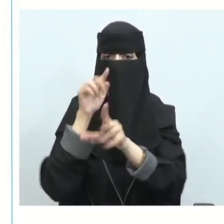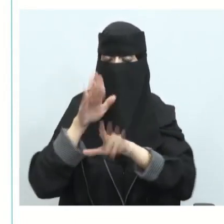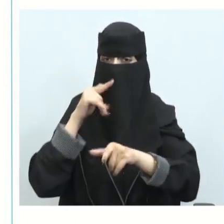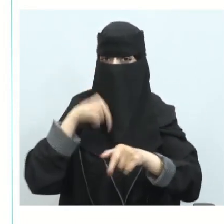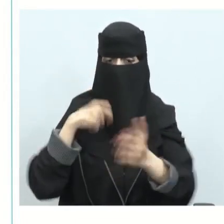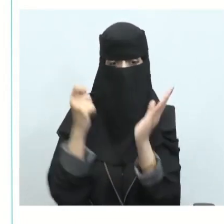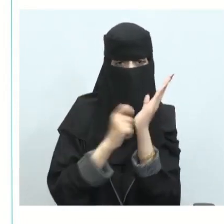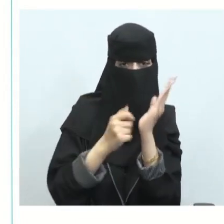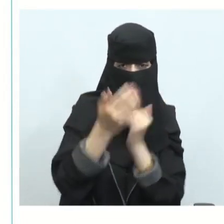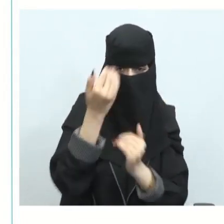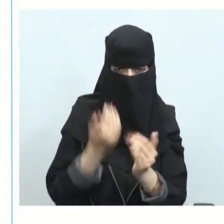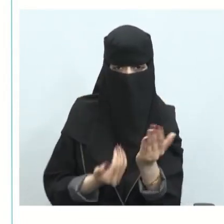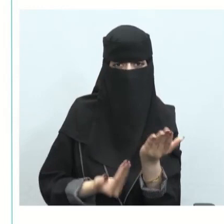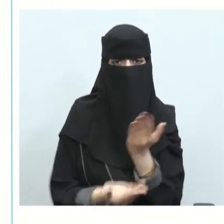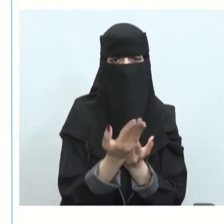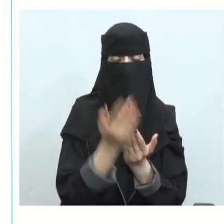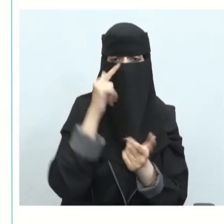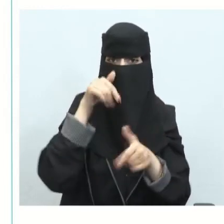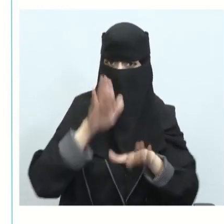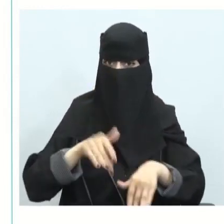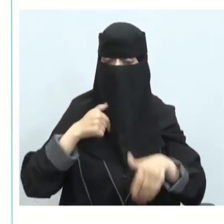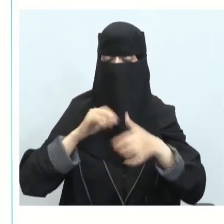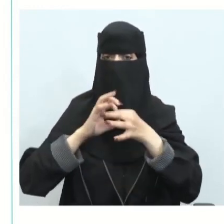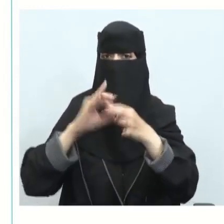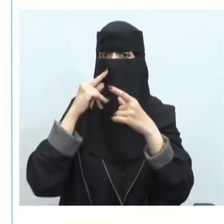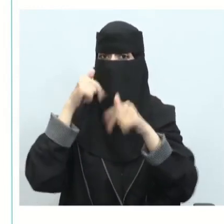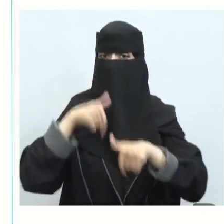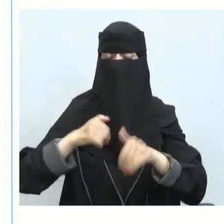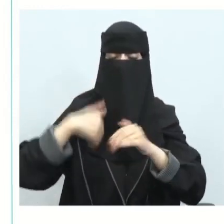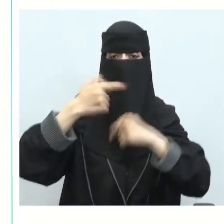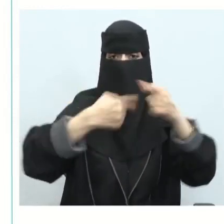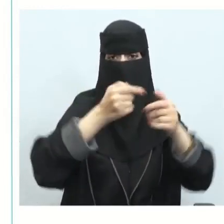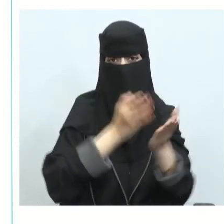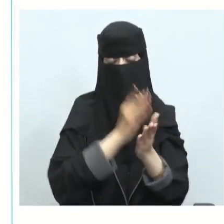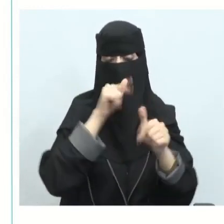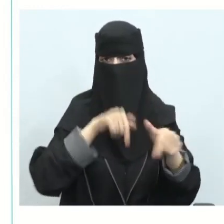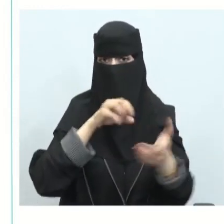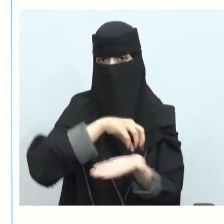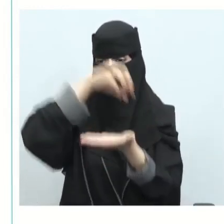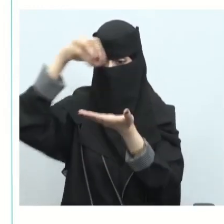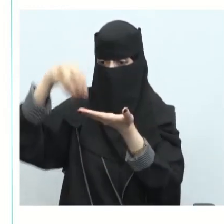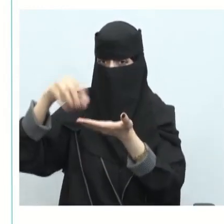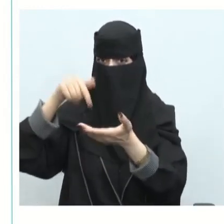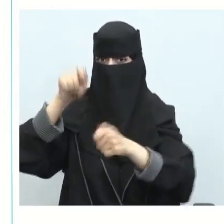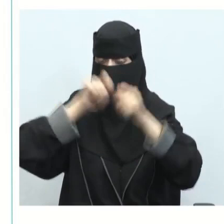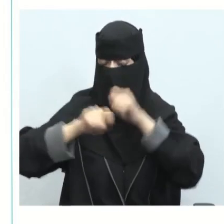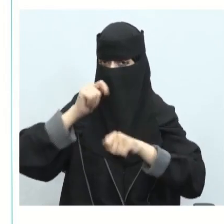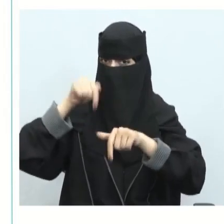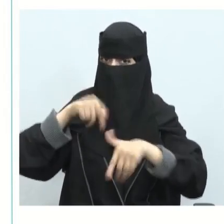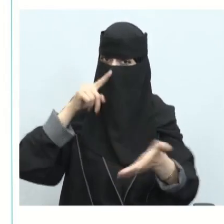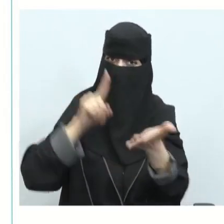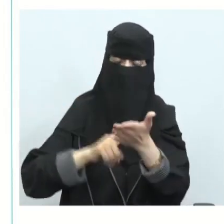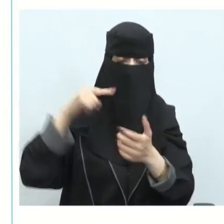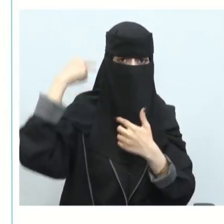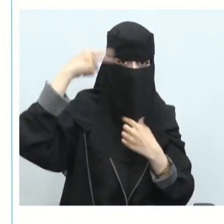بعقود باطنة لابد أن يكون لدينا علاقات تقوم على مبدأ الاستدامة أيضا النقل حينما نستخدم النقل لابد أن